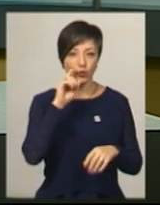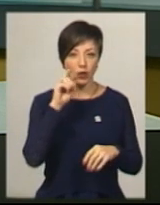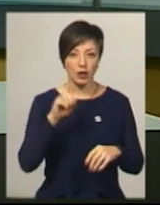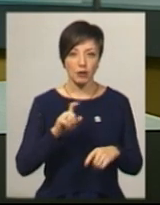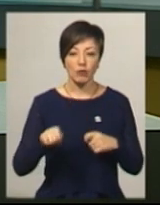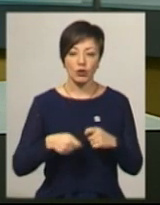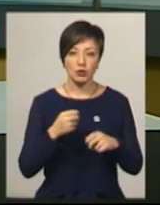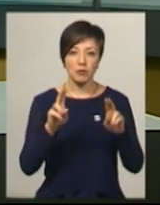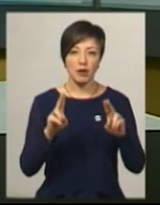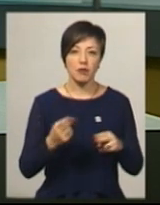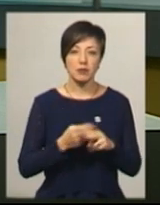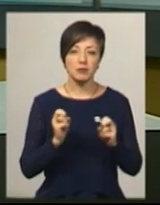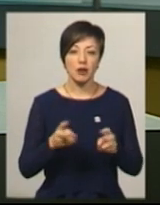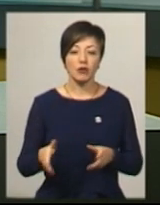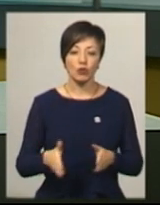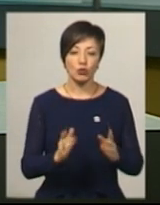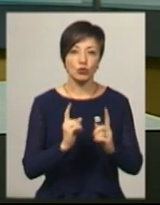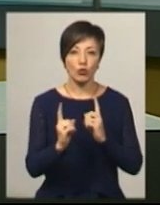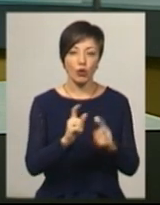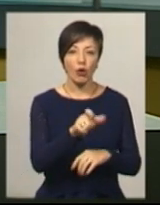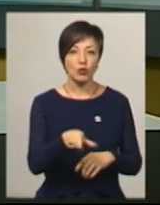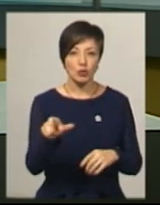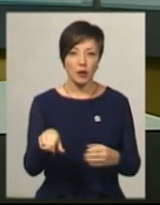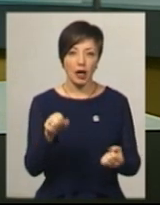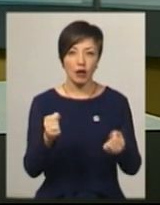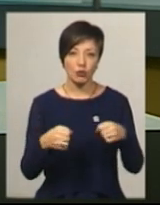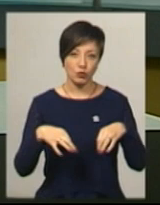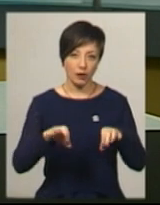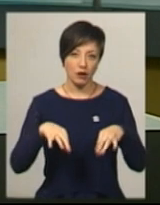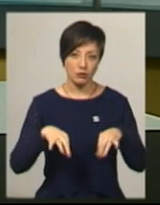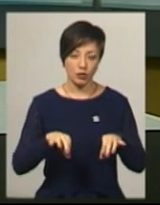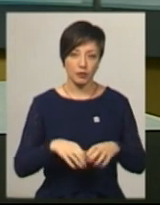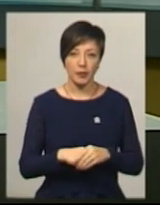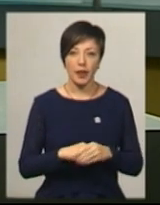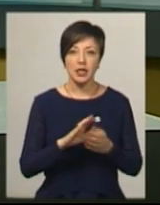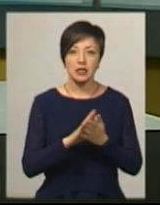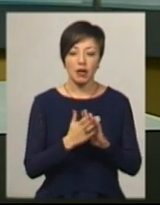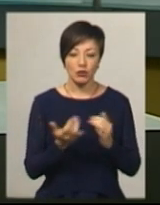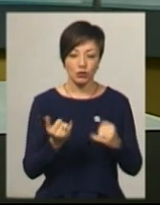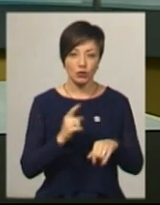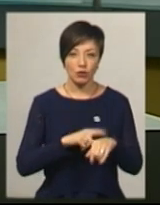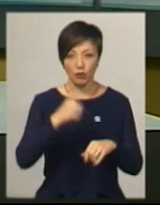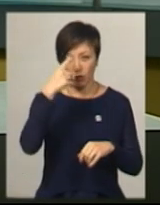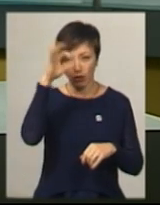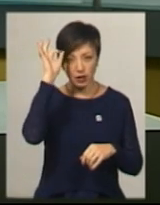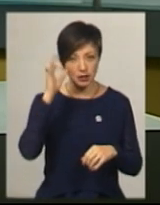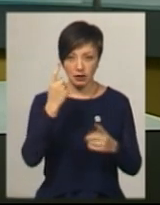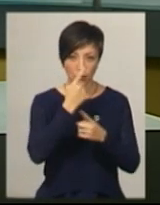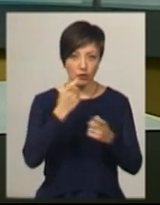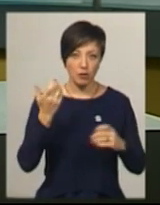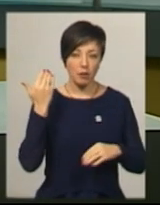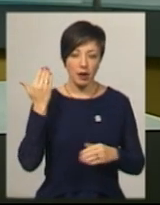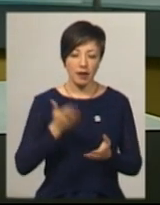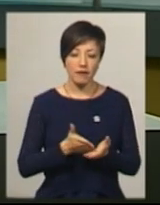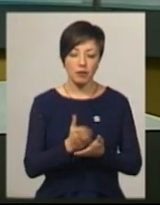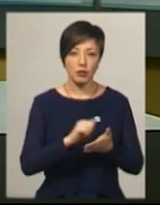Порушення правил безпеки дорожнього руху особами, які керують транспортними засобами. Станом на цю годину в поліції не озвучують попередньої